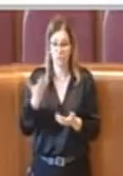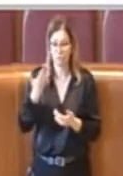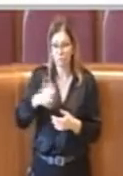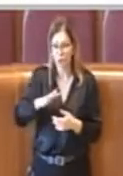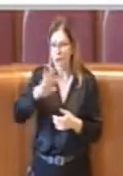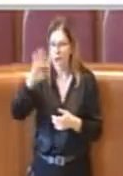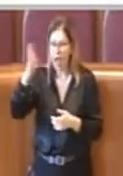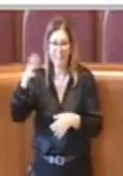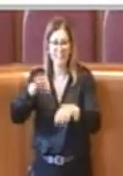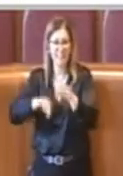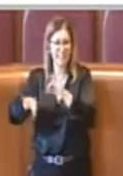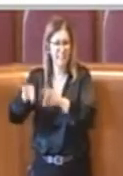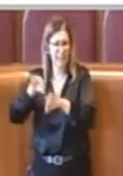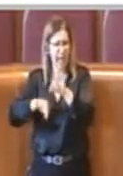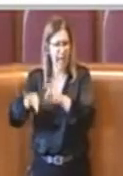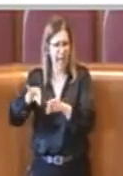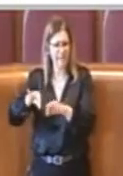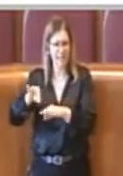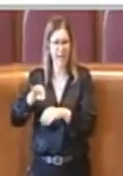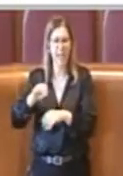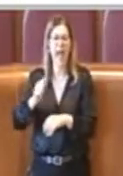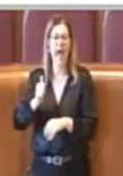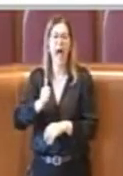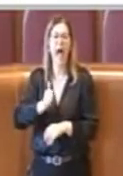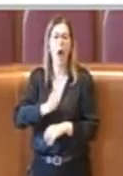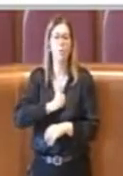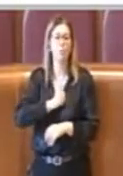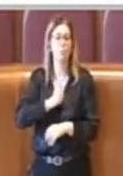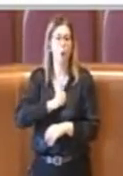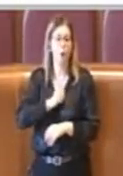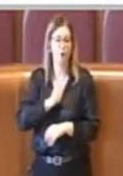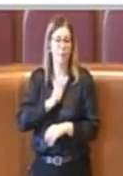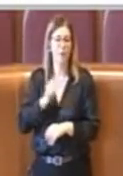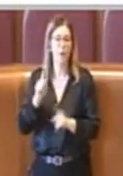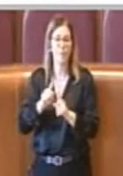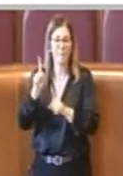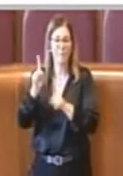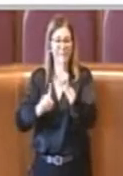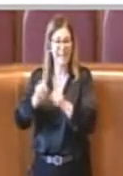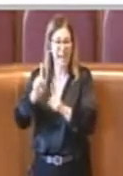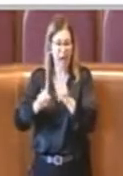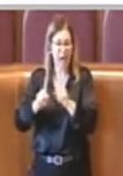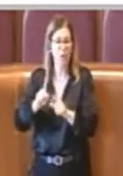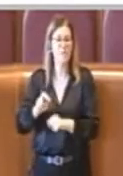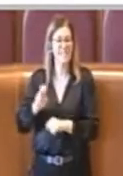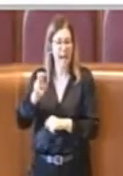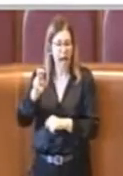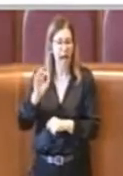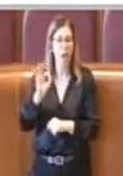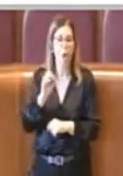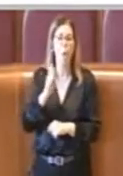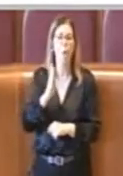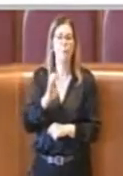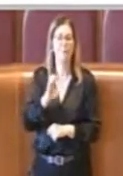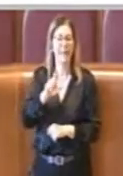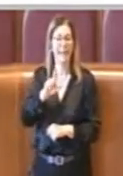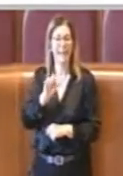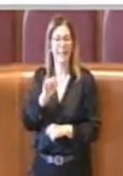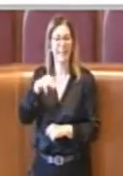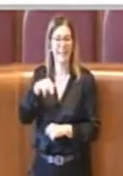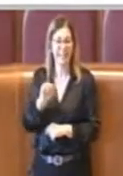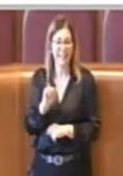italiani, autonomi, non a caso autonomi, come la Scala di Milano e il Teatro Bellini-Catania, lo hanno fatto. Quindi